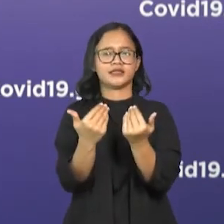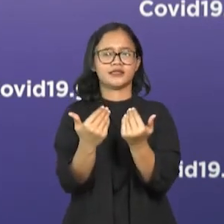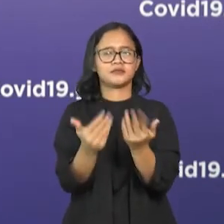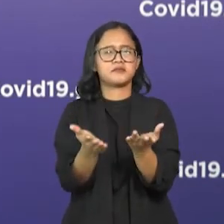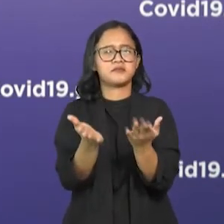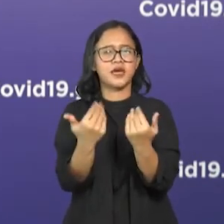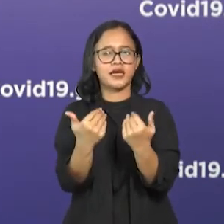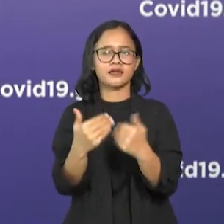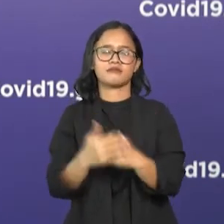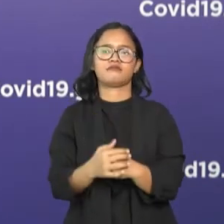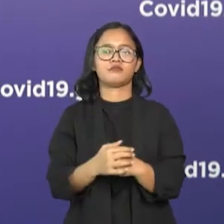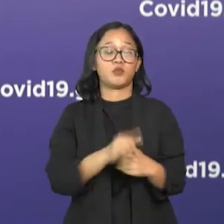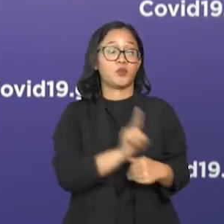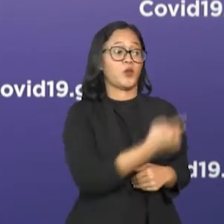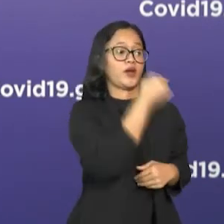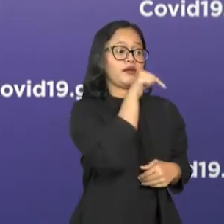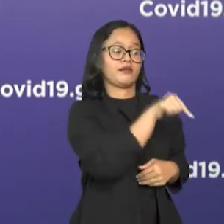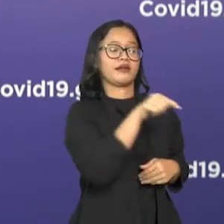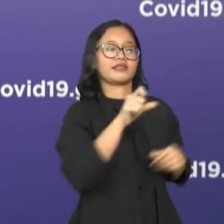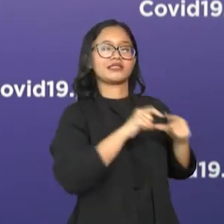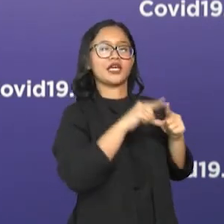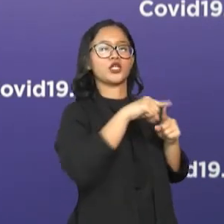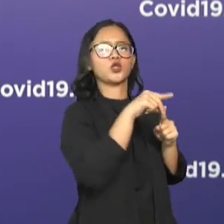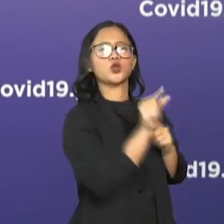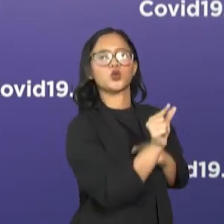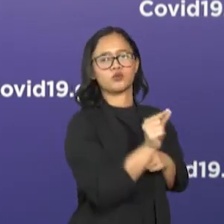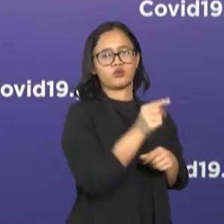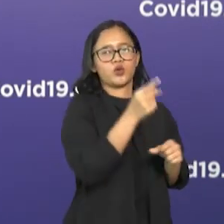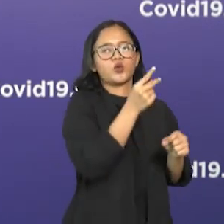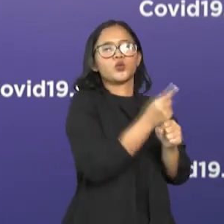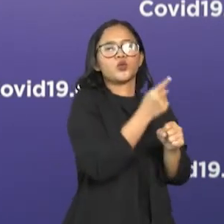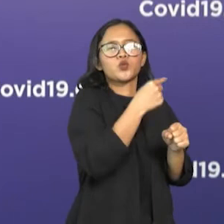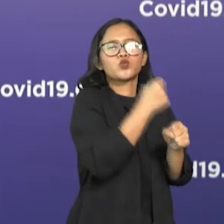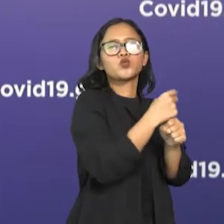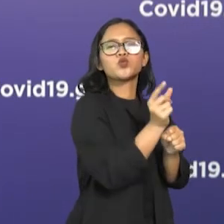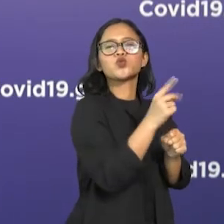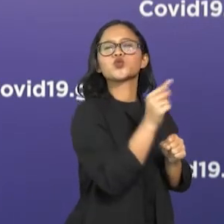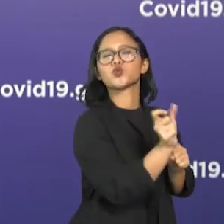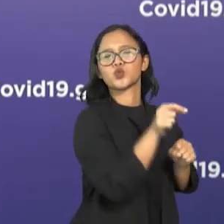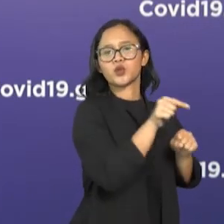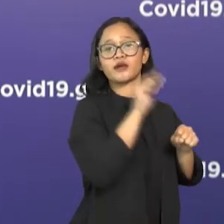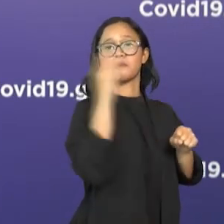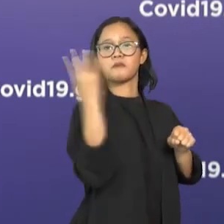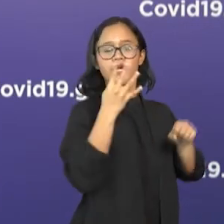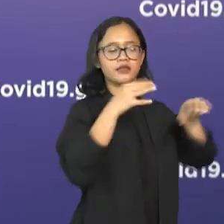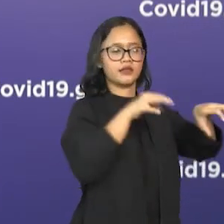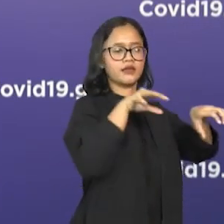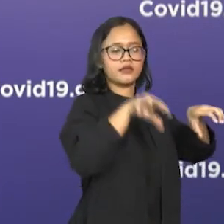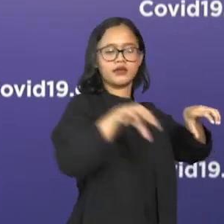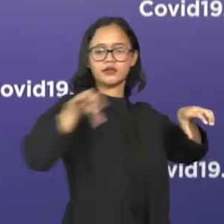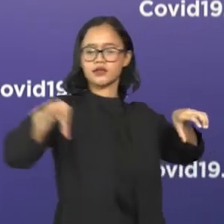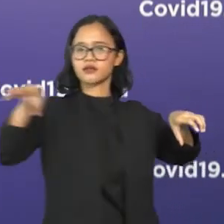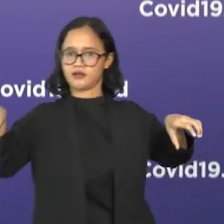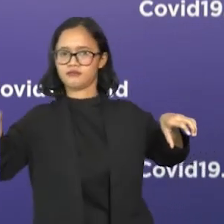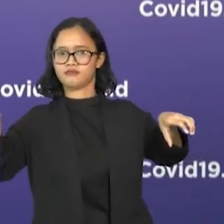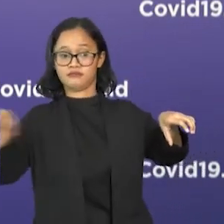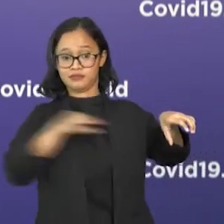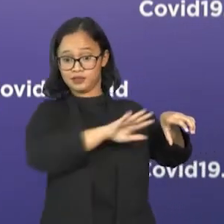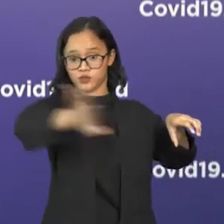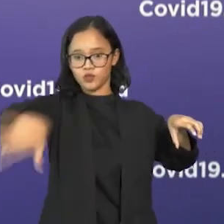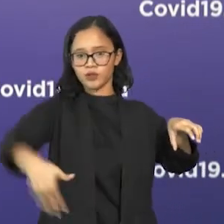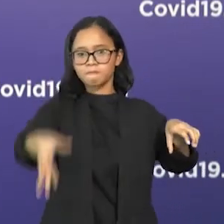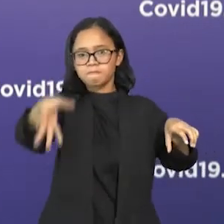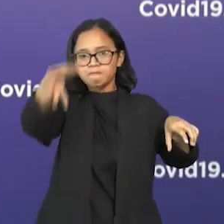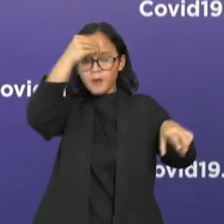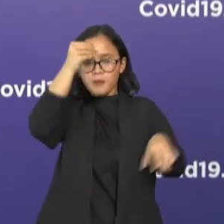catur guru, empat guru yang kita harus patuhi. Yang pertama adalah,